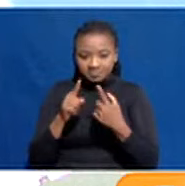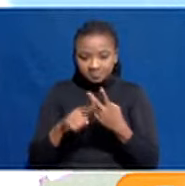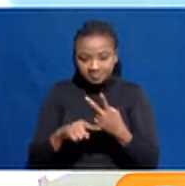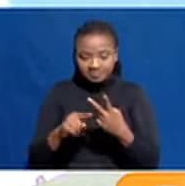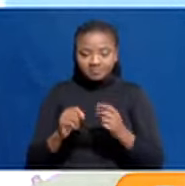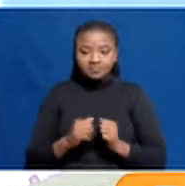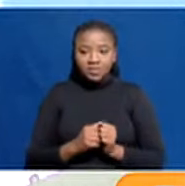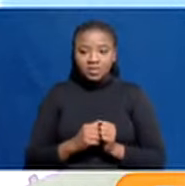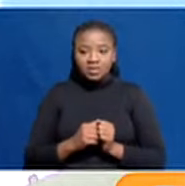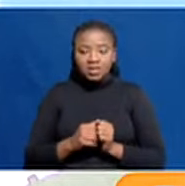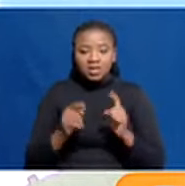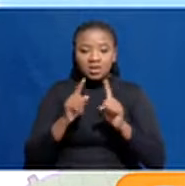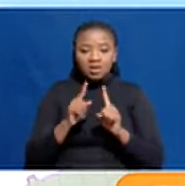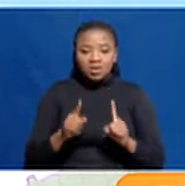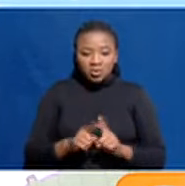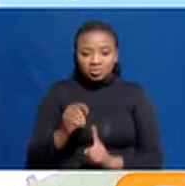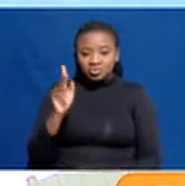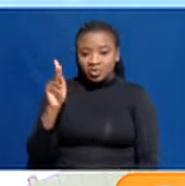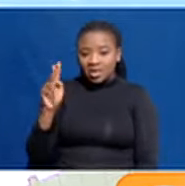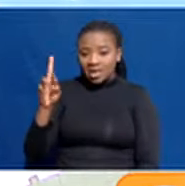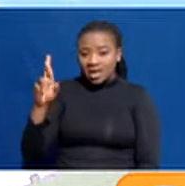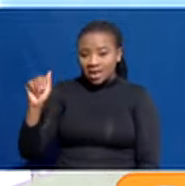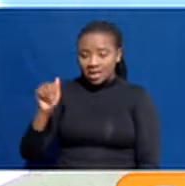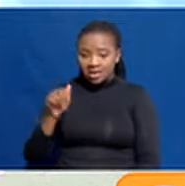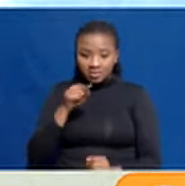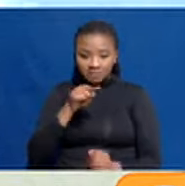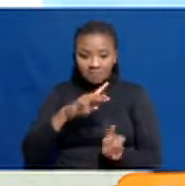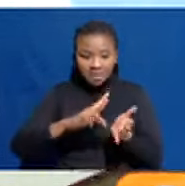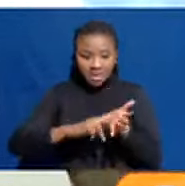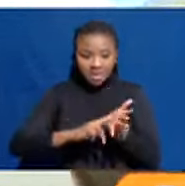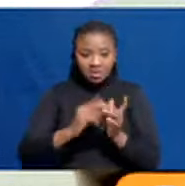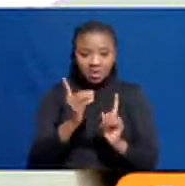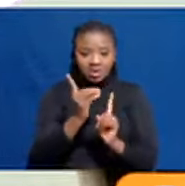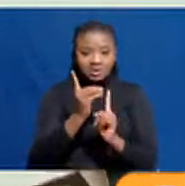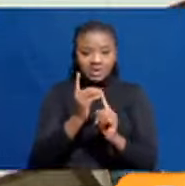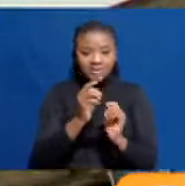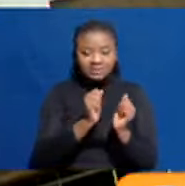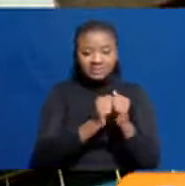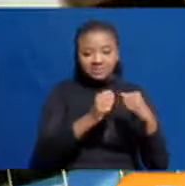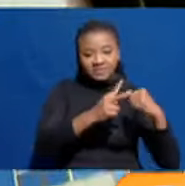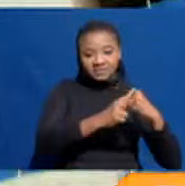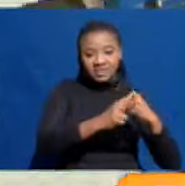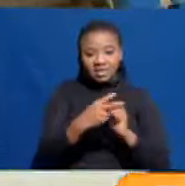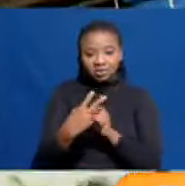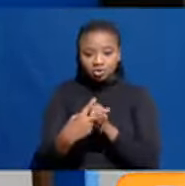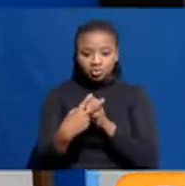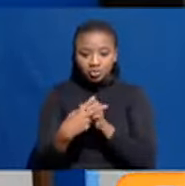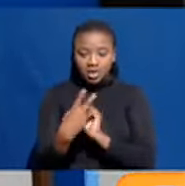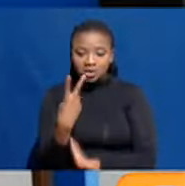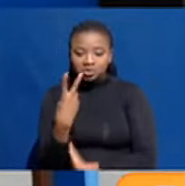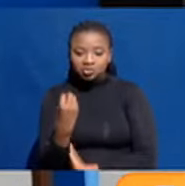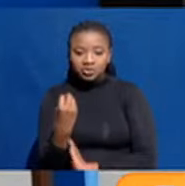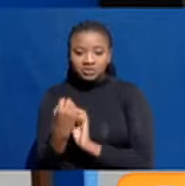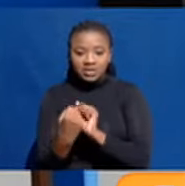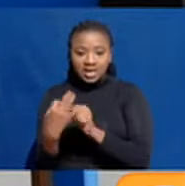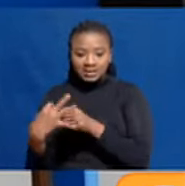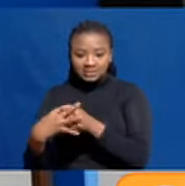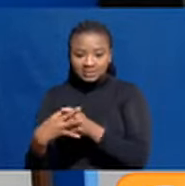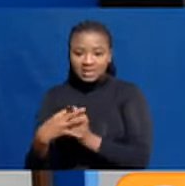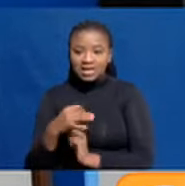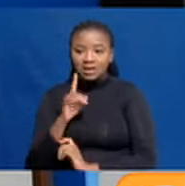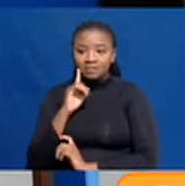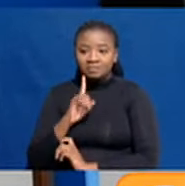Kwa mujibu wa rekodi za KRA, tarhe 17 Julai mwaka huo 1218, kebs ilidinda